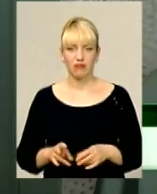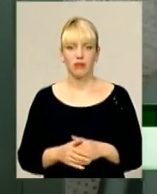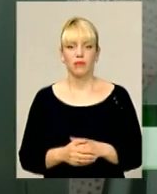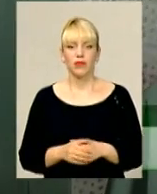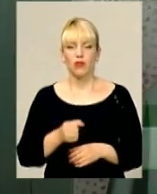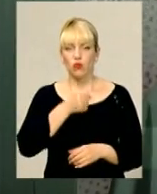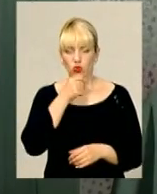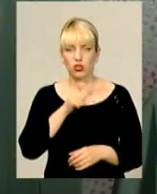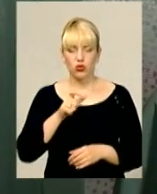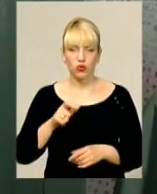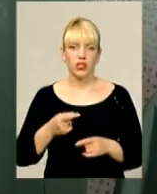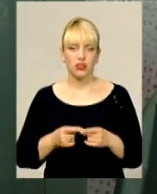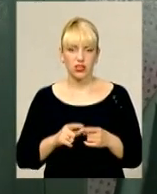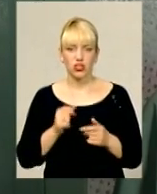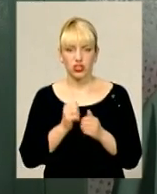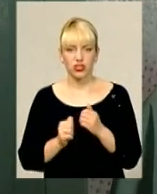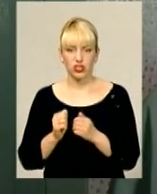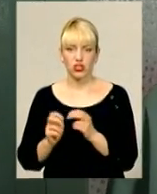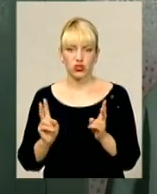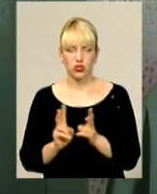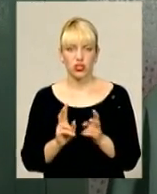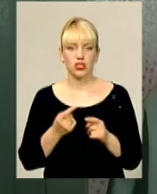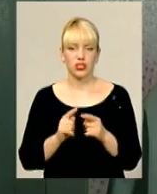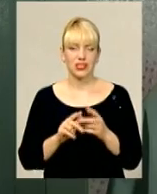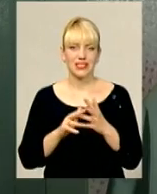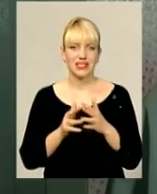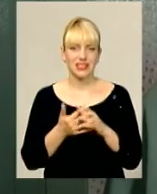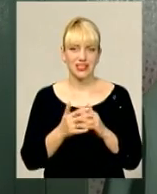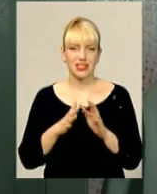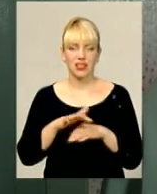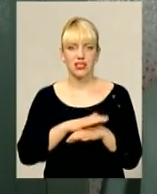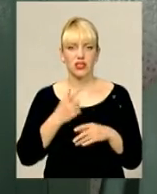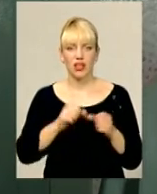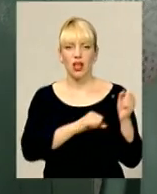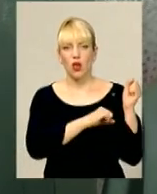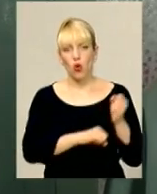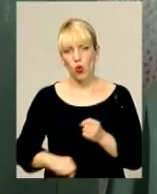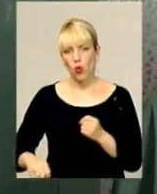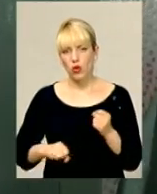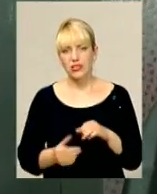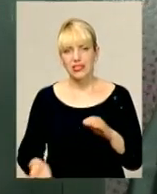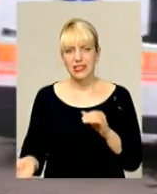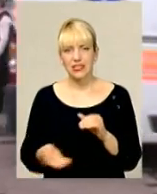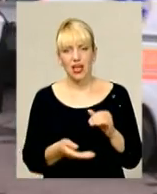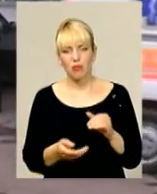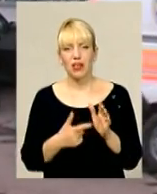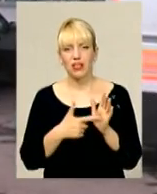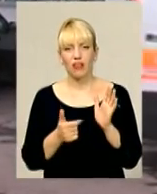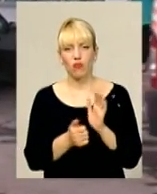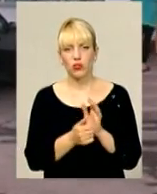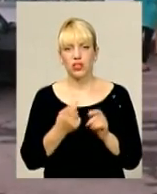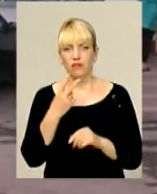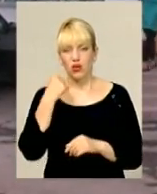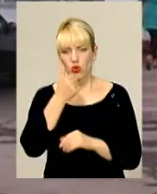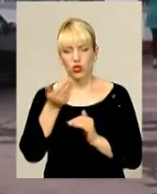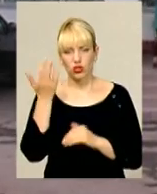зустрічається частіше. Як правило, це сільське населення, де коси, серпи, гвозді. Однак два роки